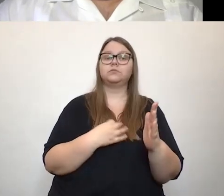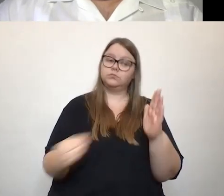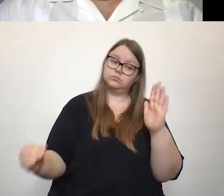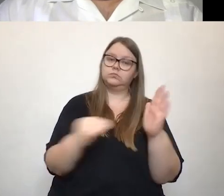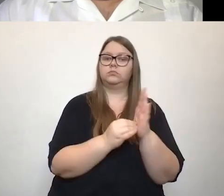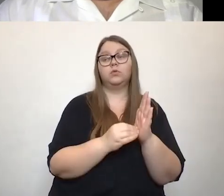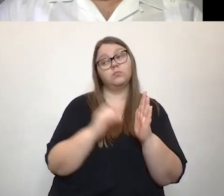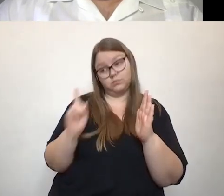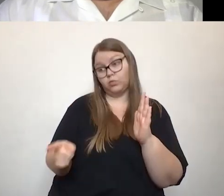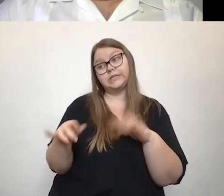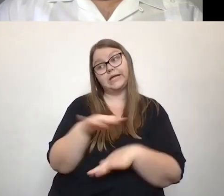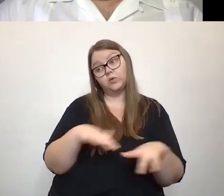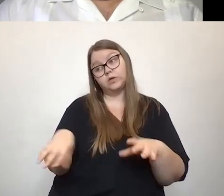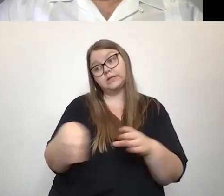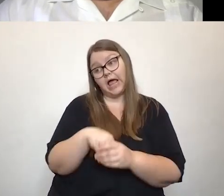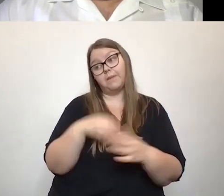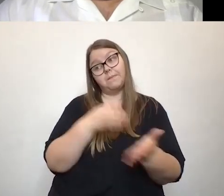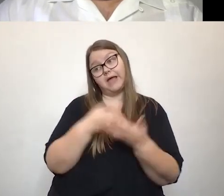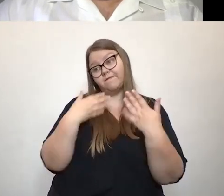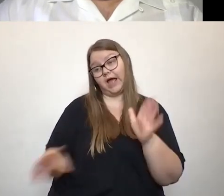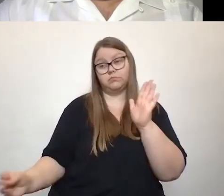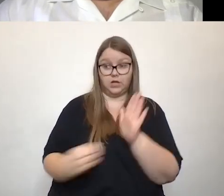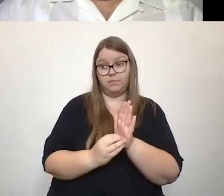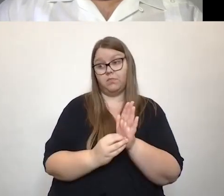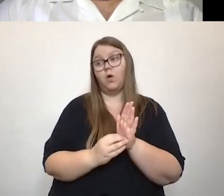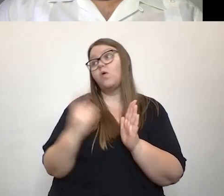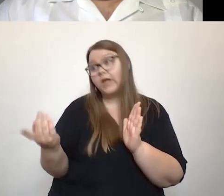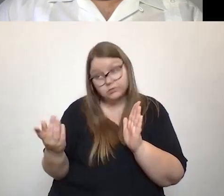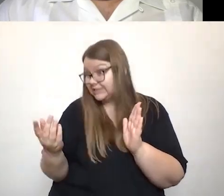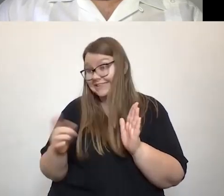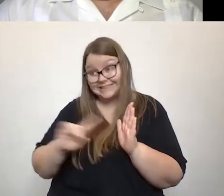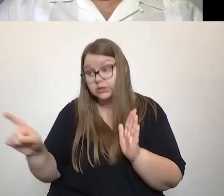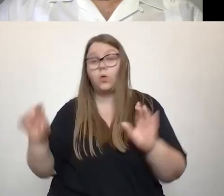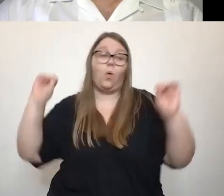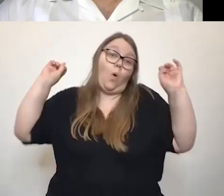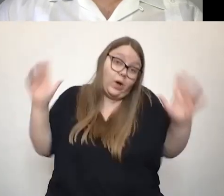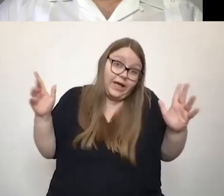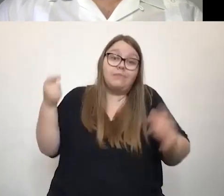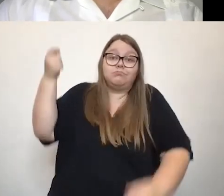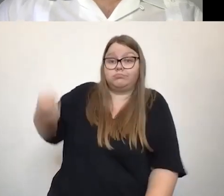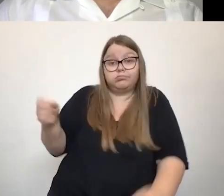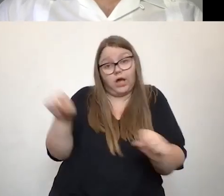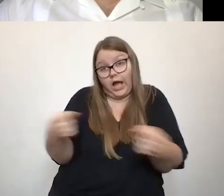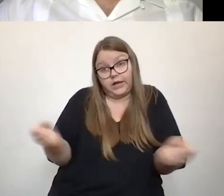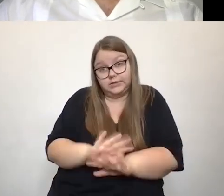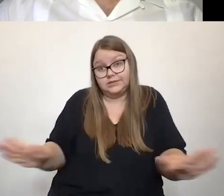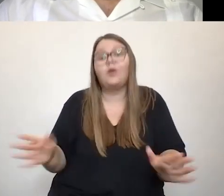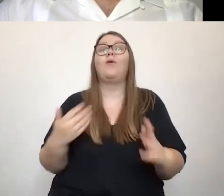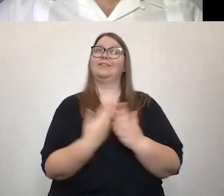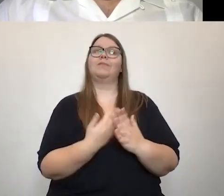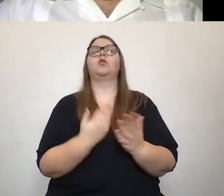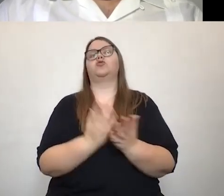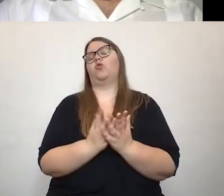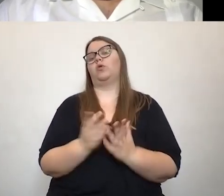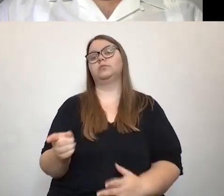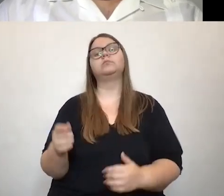dass da Inklusion, Teilnahme, Barrierefreiheit immer auch ein Förderkriterium ist. Ich glaube, damit könnte man zum Beispiel ganz, ganz viel eben auch schon